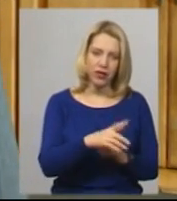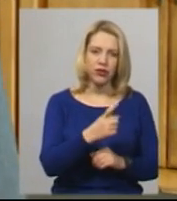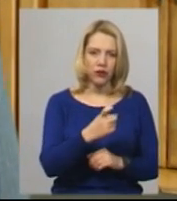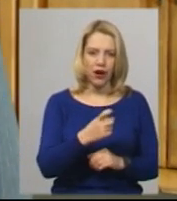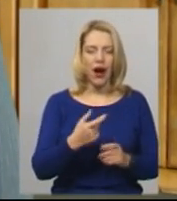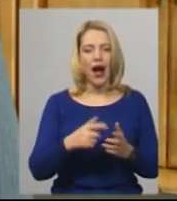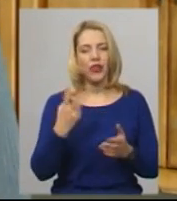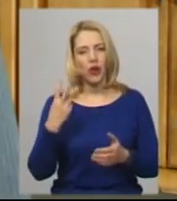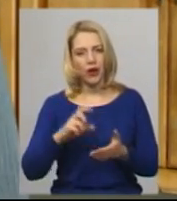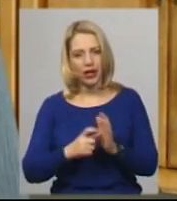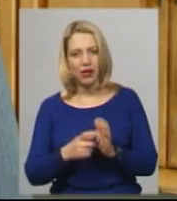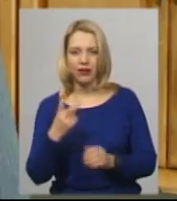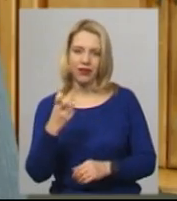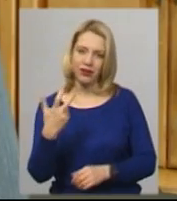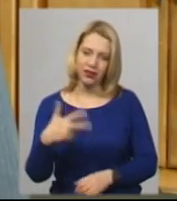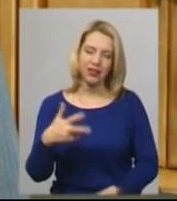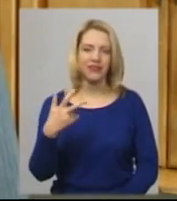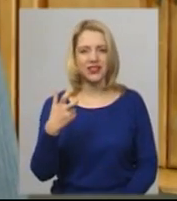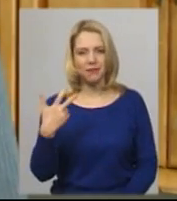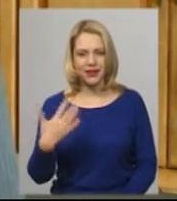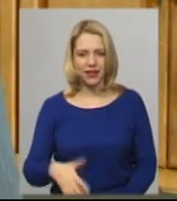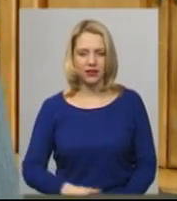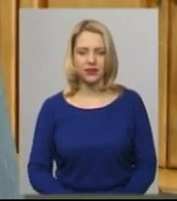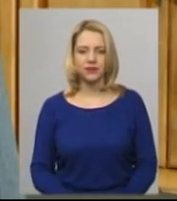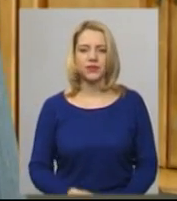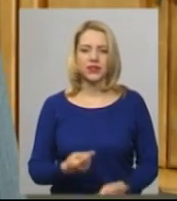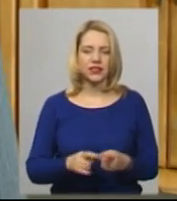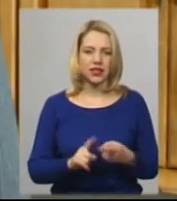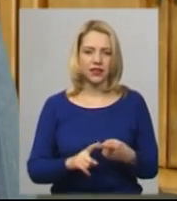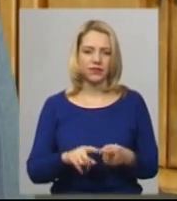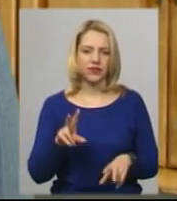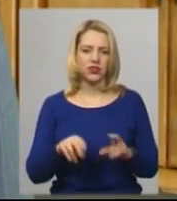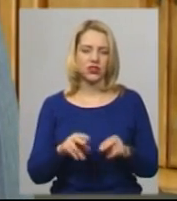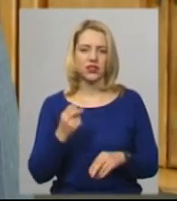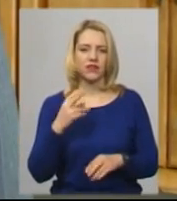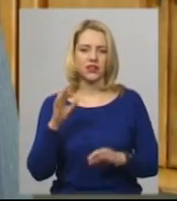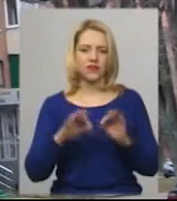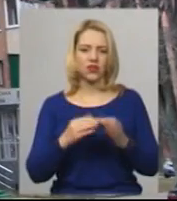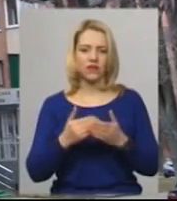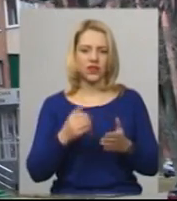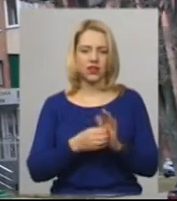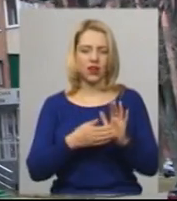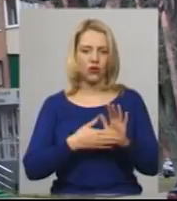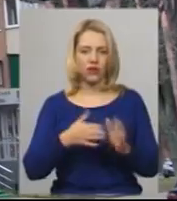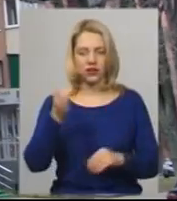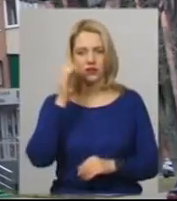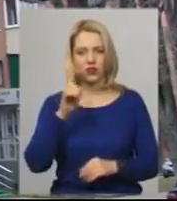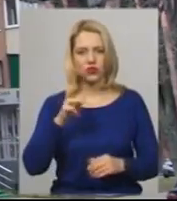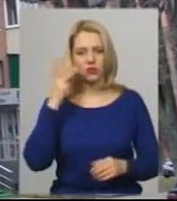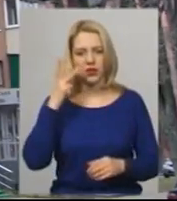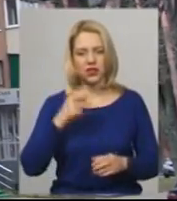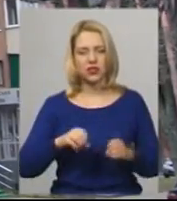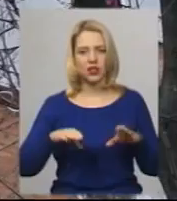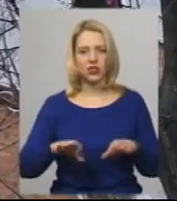гривень, трьох кімнатна – 30-250. Це 12 відсотків від нарахування. Нагадаю, у Хмельницькому